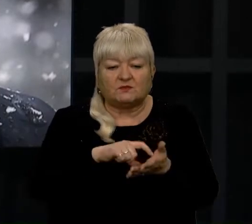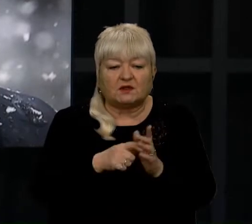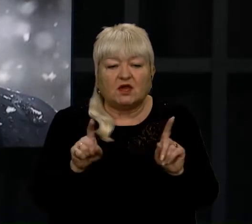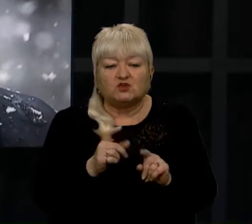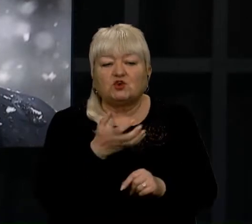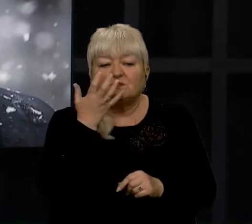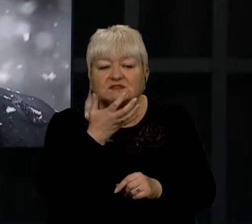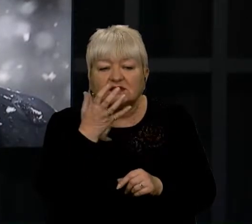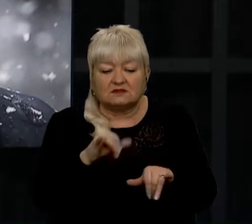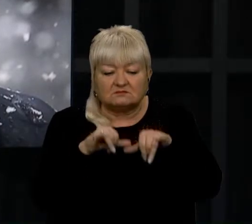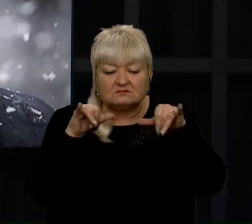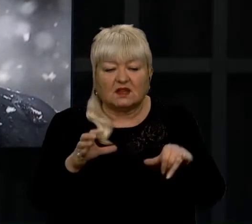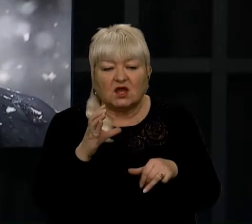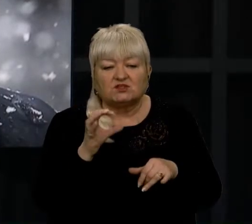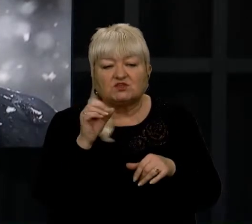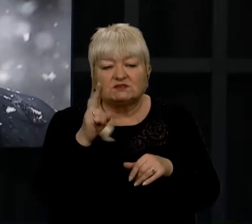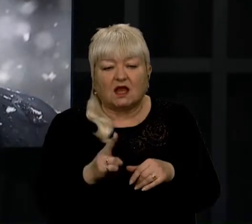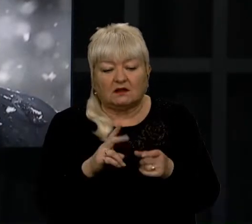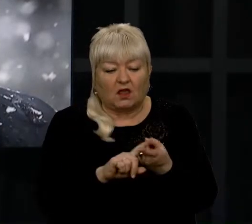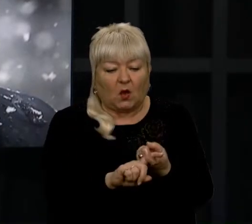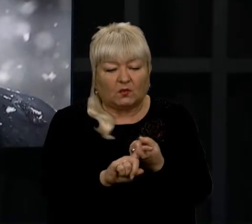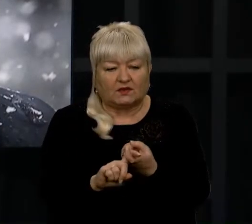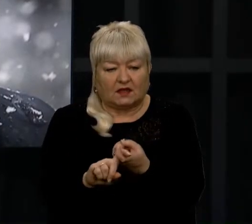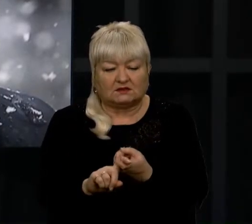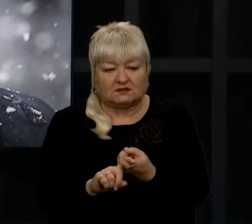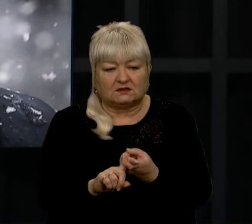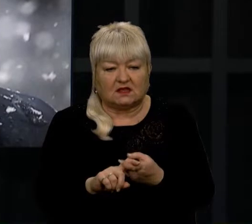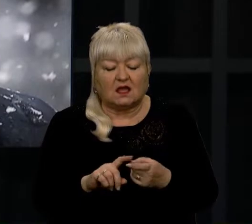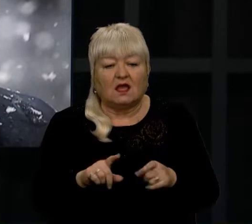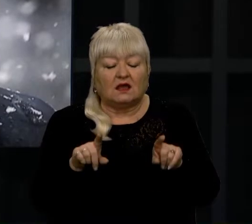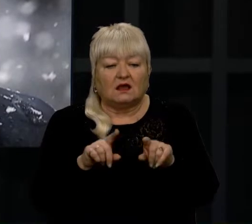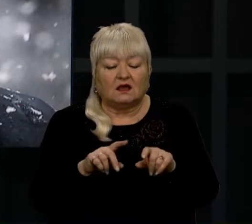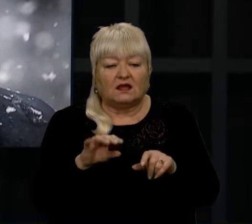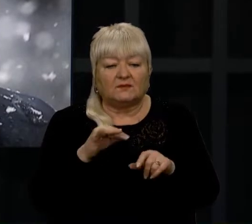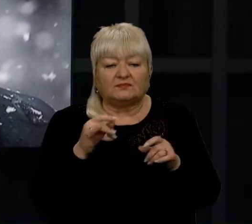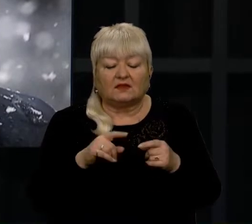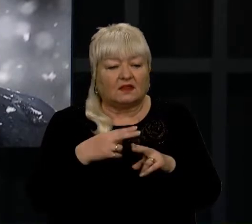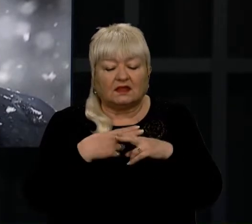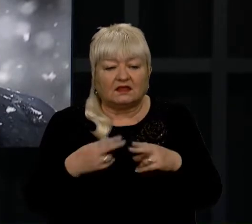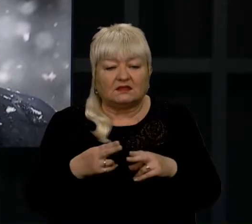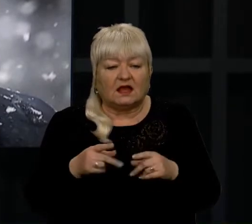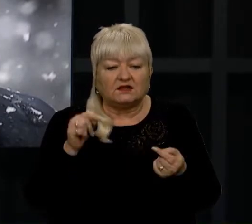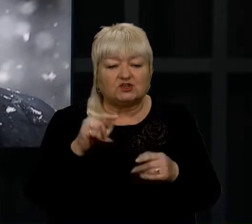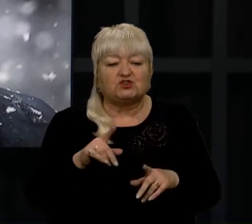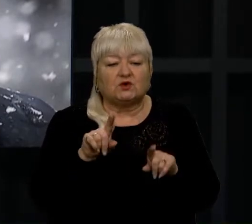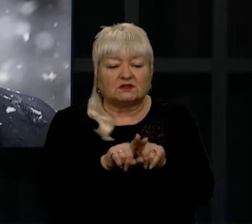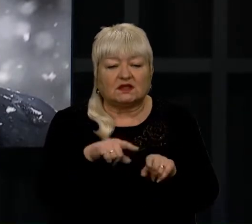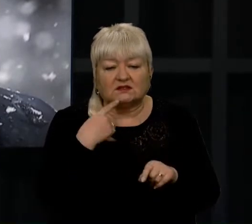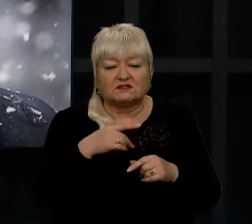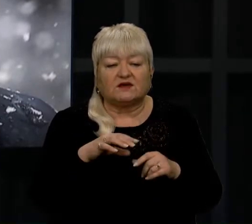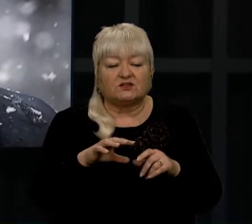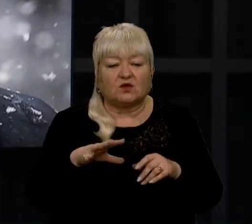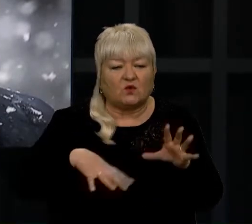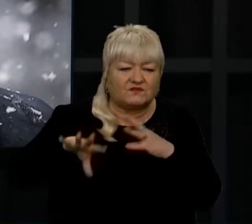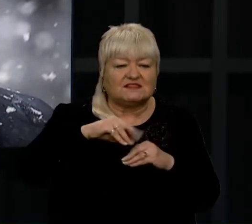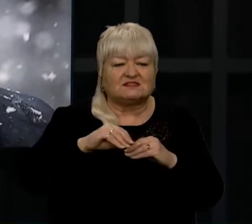відтак збільшуються соціальні контакти. Ідеальний шторм. Так називають поєднання усіх чинників у Всесвітній організації